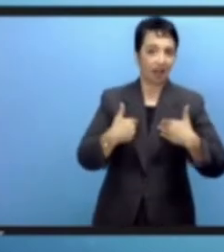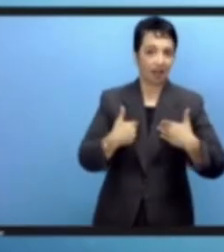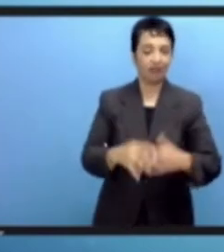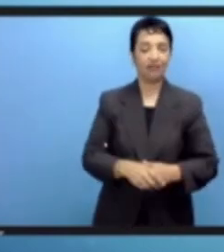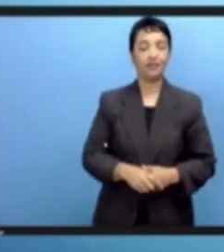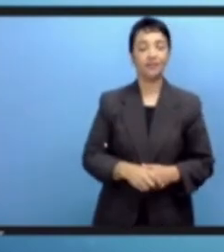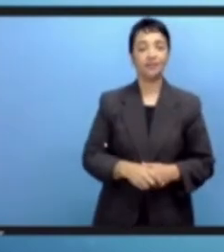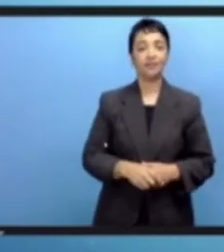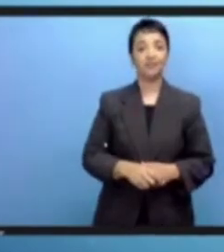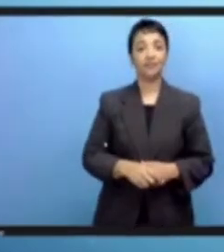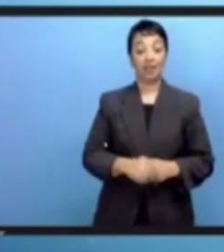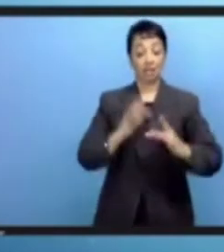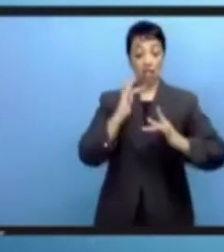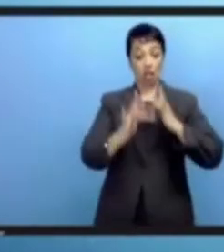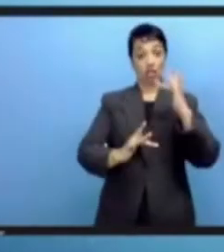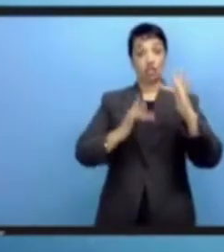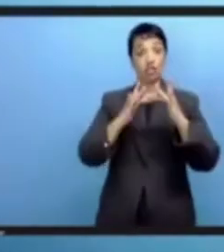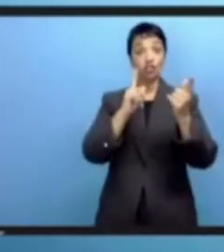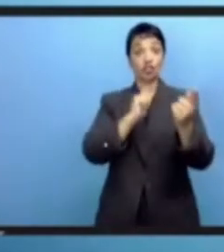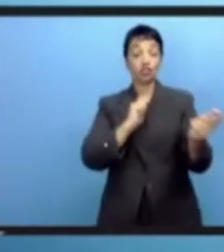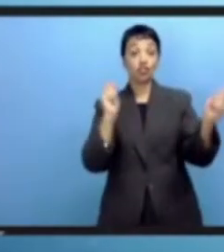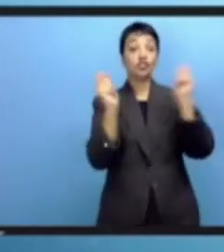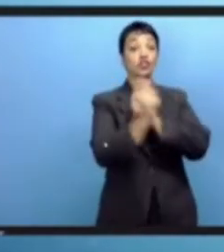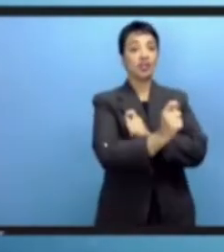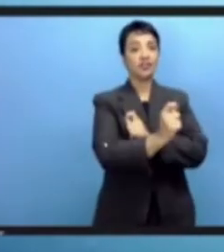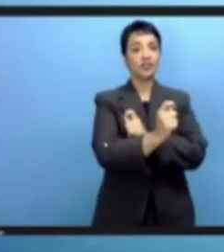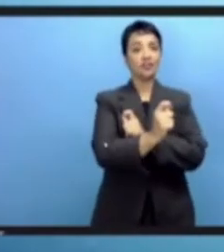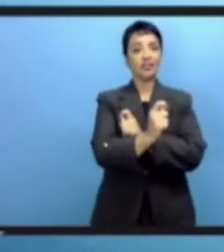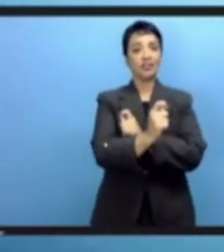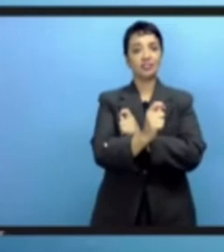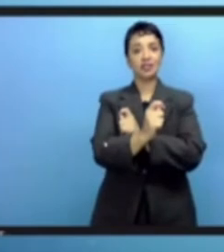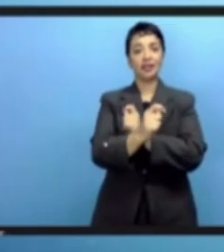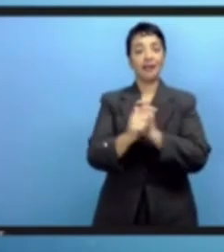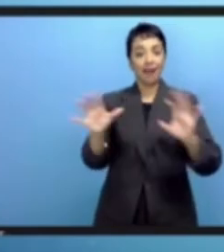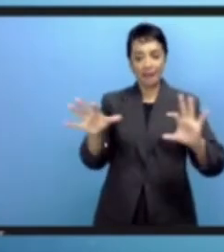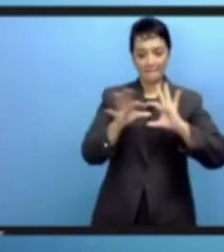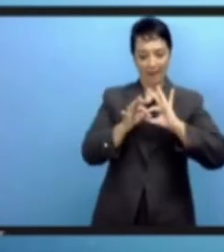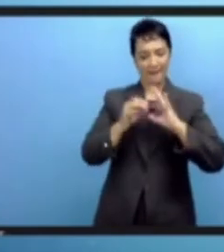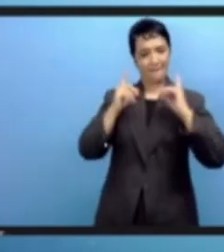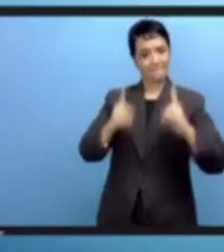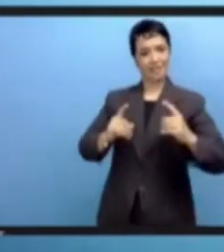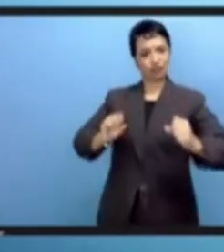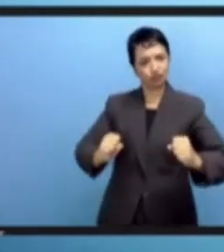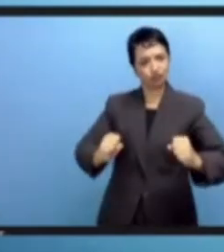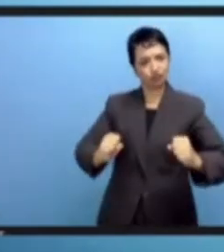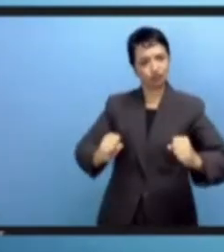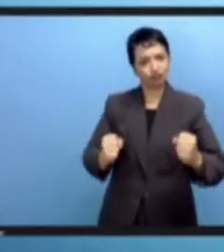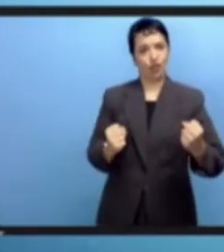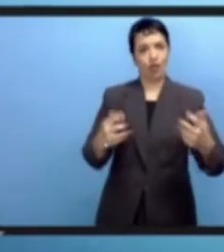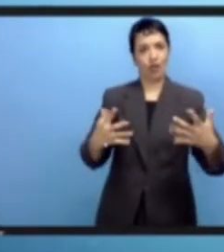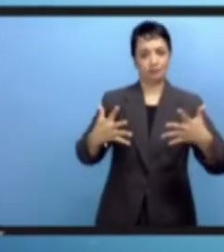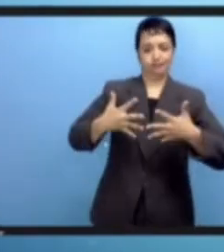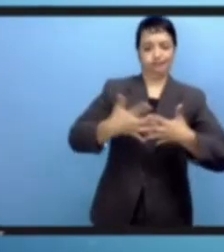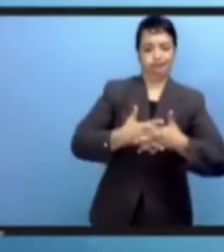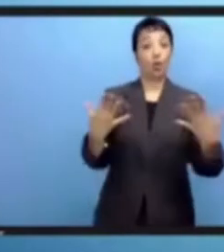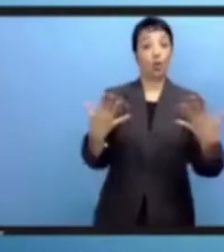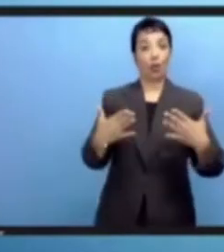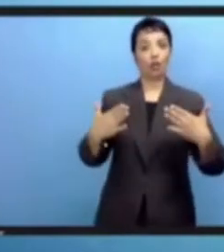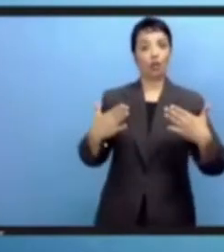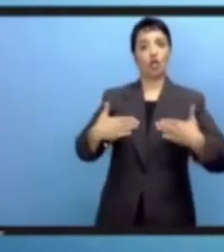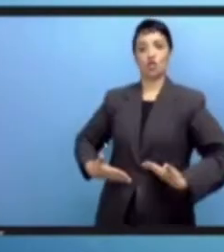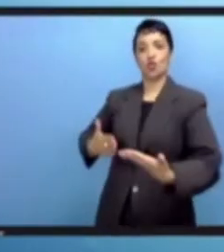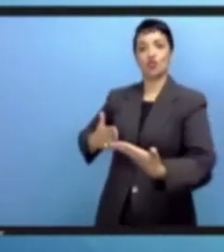ولكن لا يوجد أي تحول رقمي ناجح يمكن أن يتضارب مع حقوق